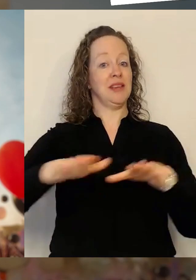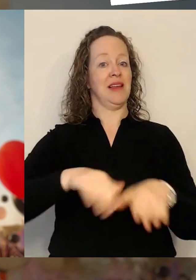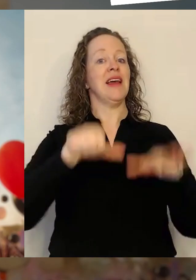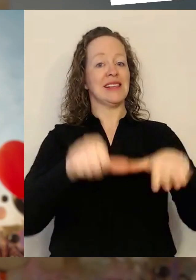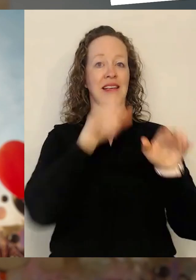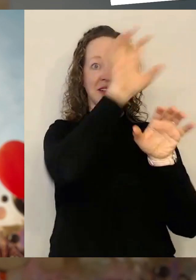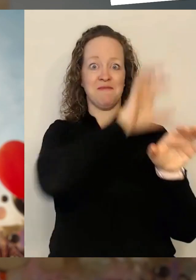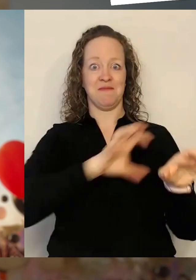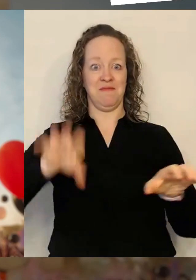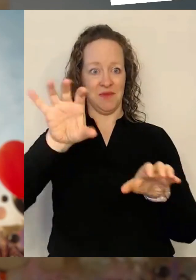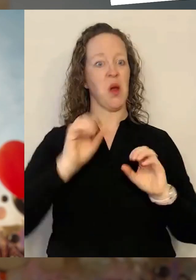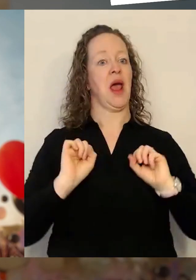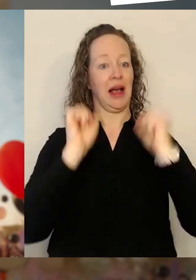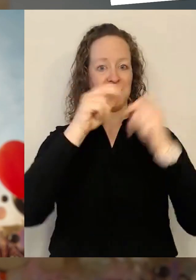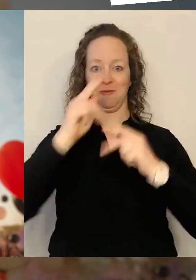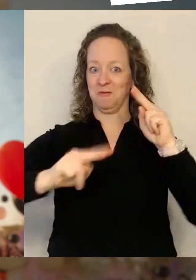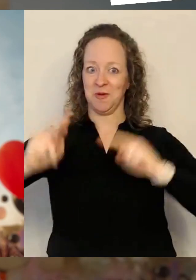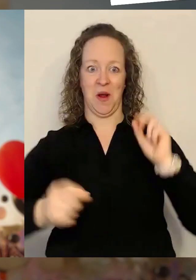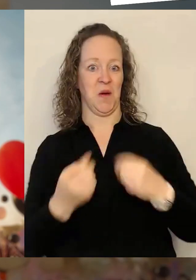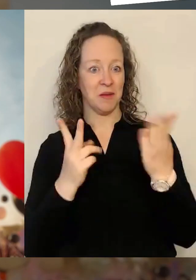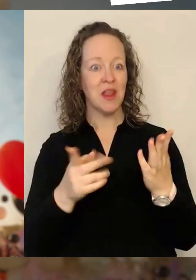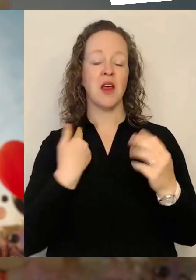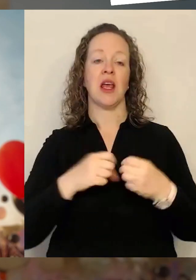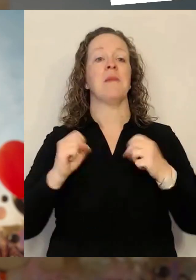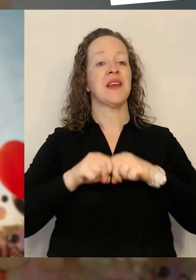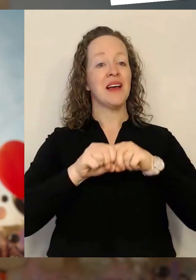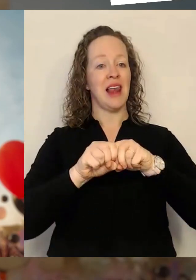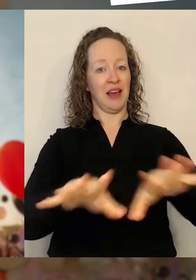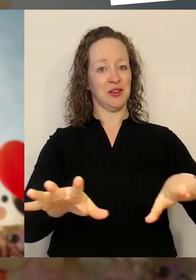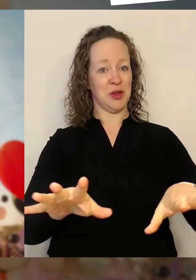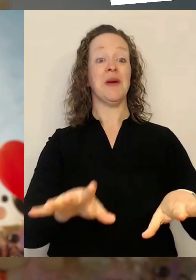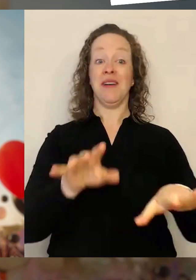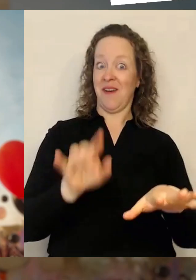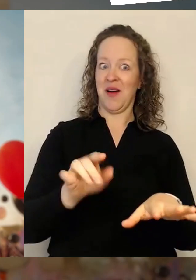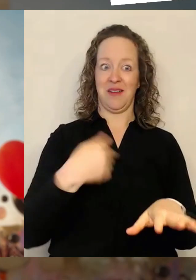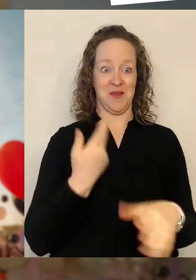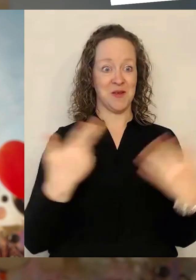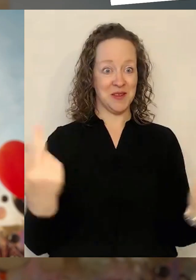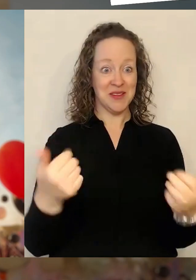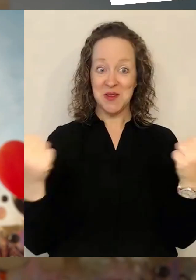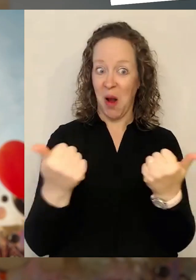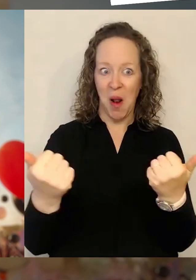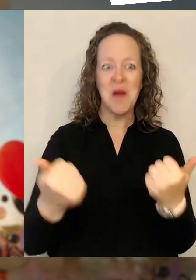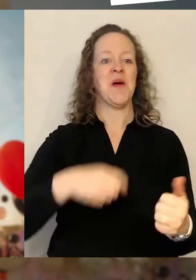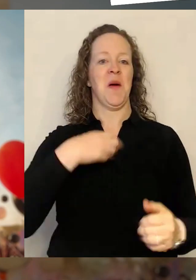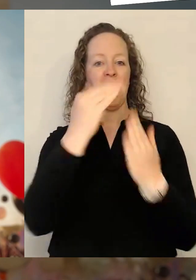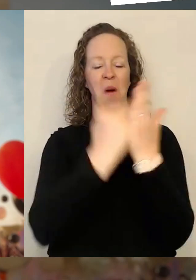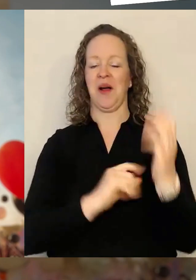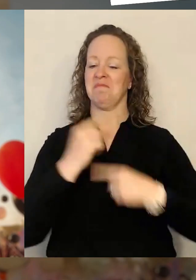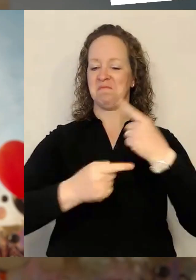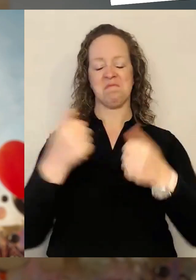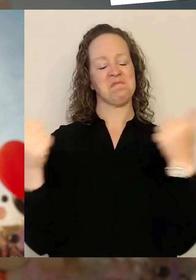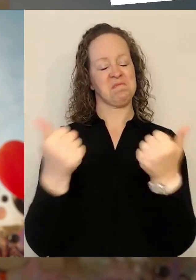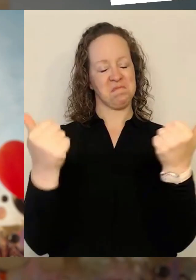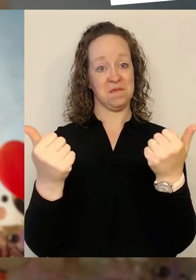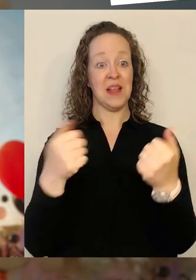ganztägigen Livestream, zu dem Sie und ihr heute eingeschaltet habt. Euch erwartet auch hier mit uns ganztägig ein buntes Programm. Wir starten gleich mit einer